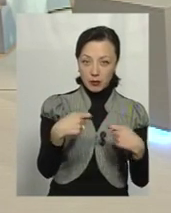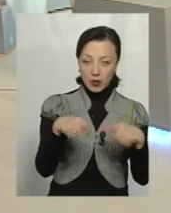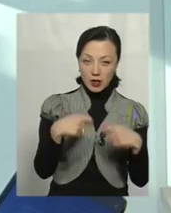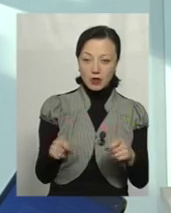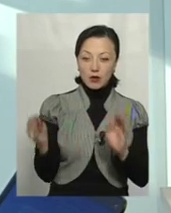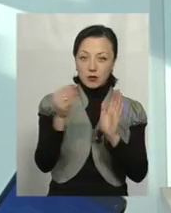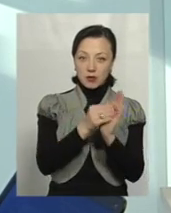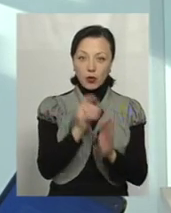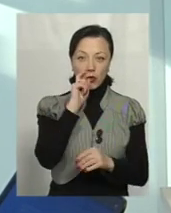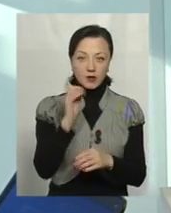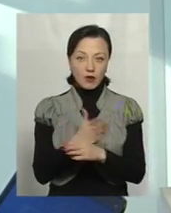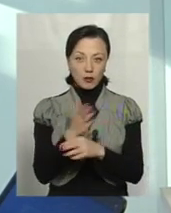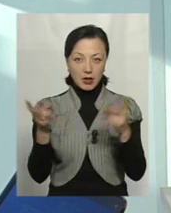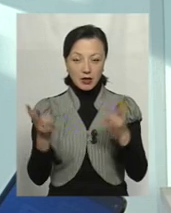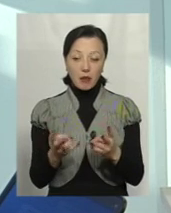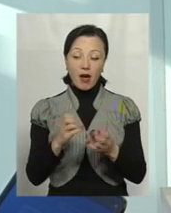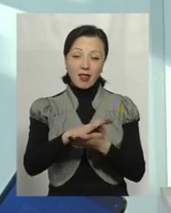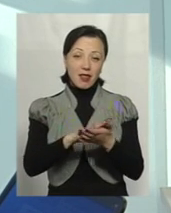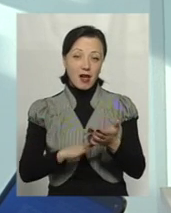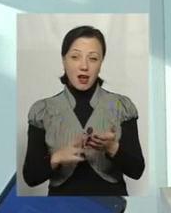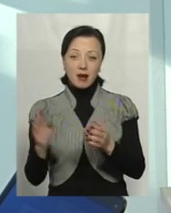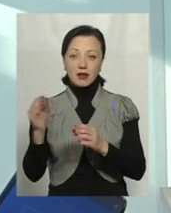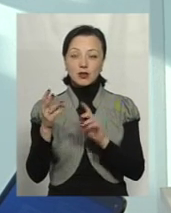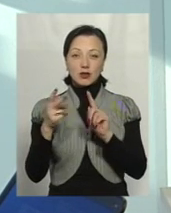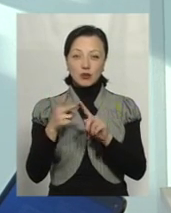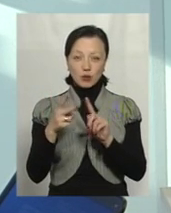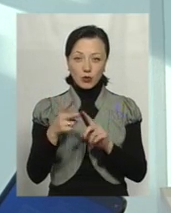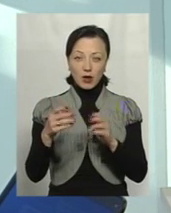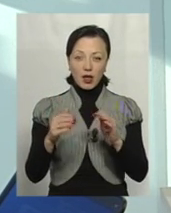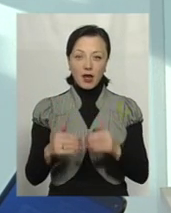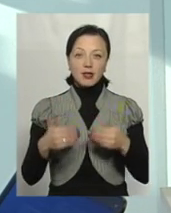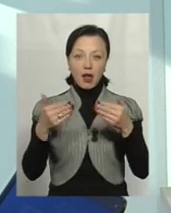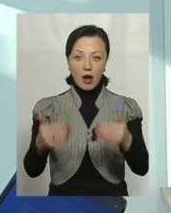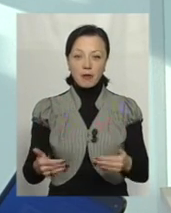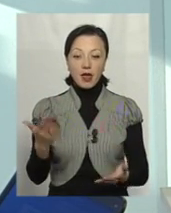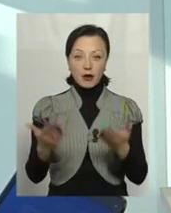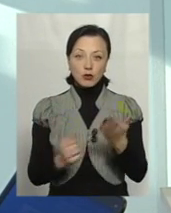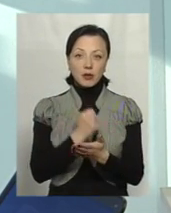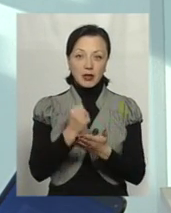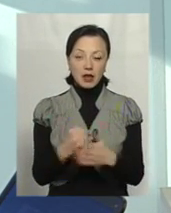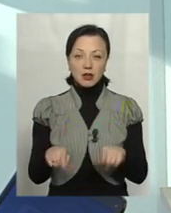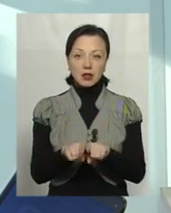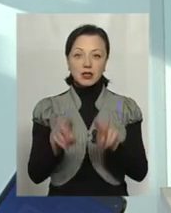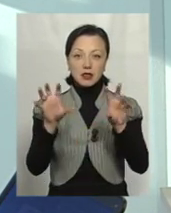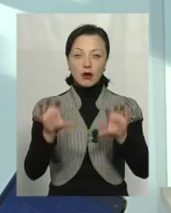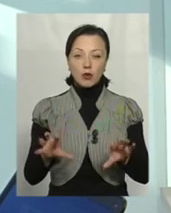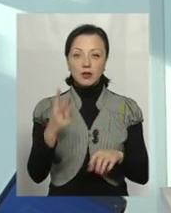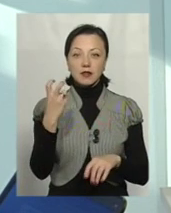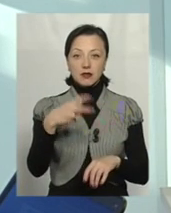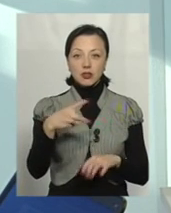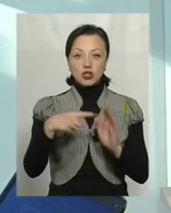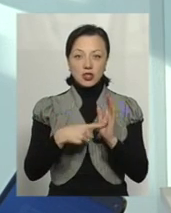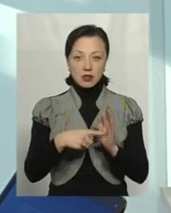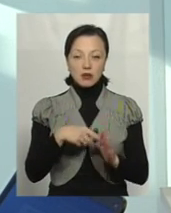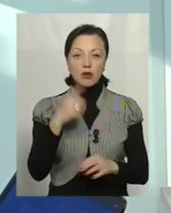українського виробника. А далі вже другий етап. Навіть якщо ми прийняли такий закон, 226 голосів у